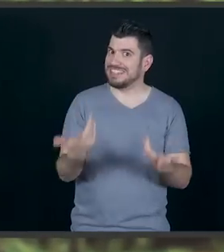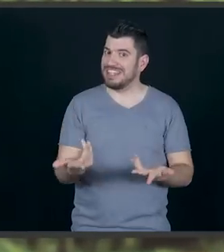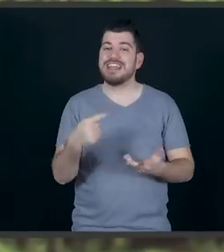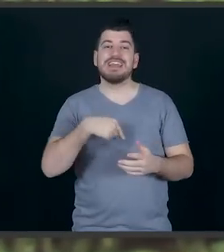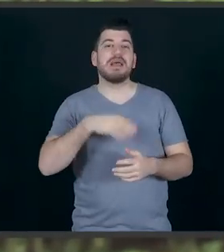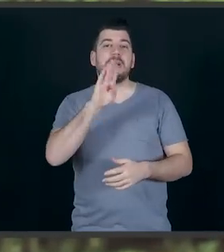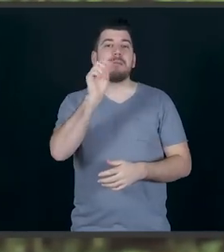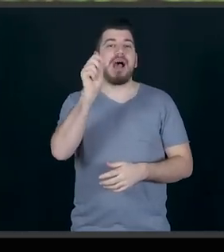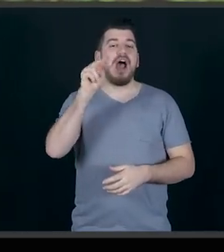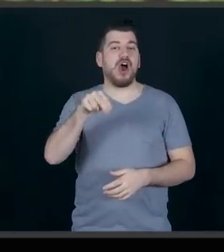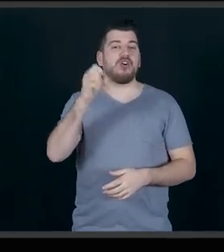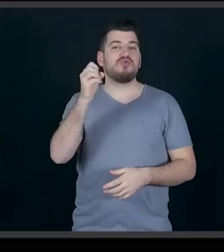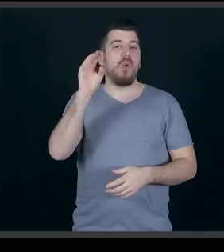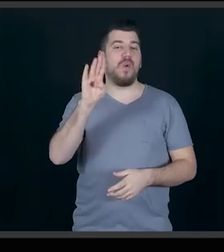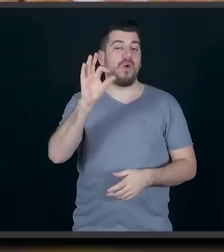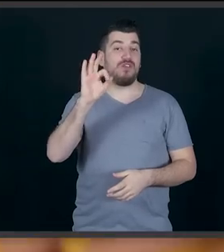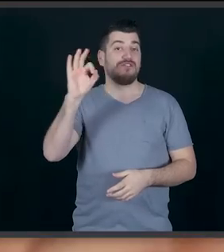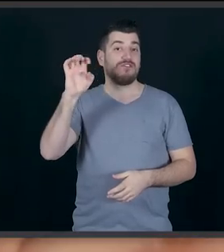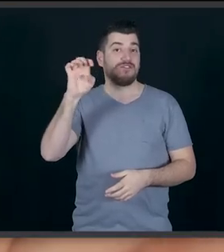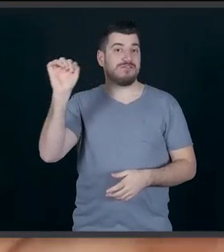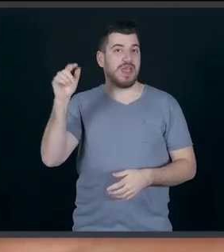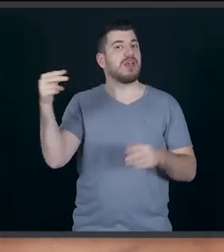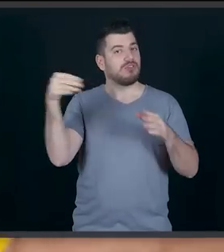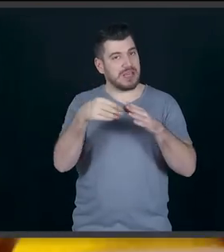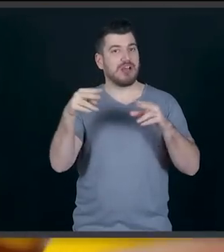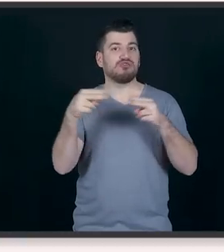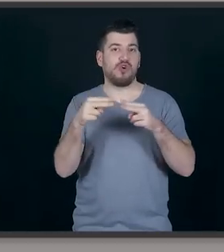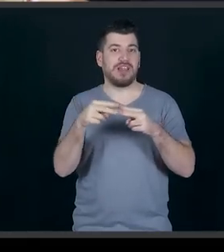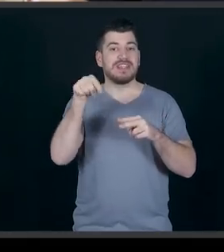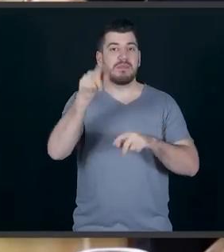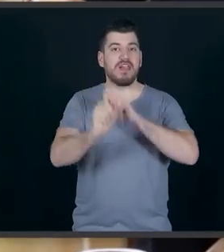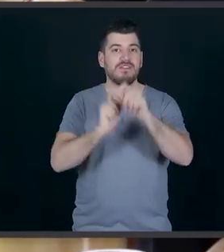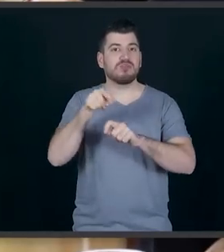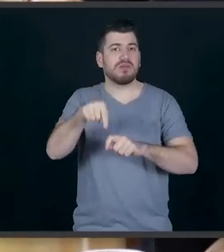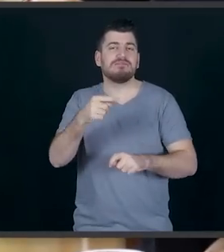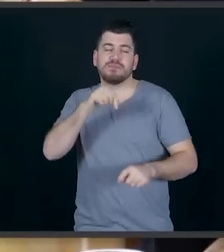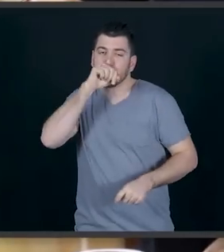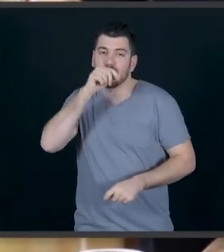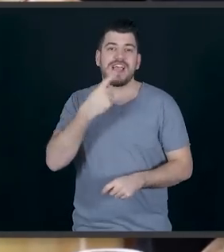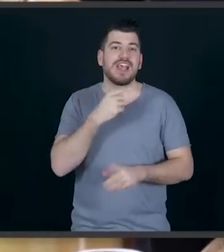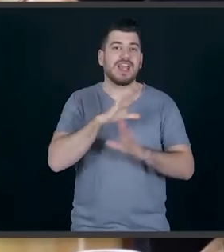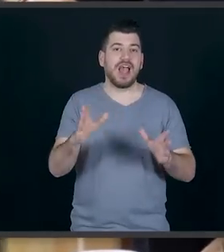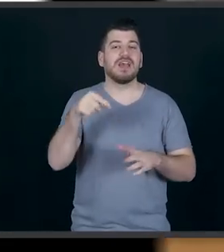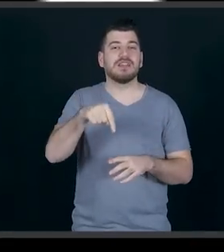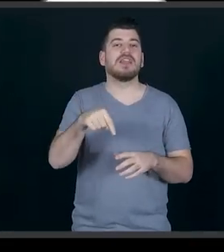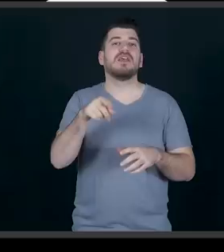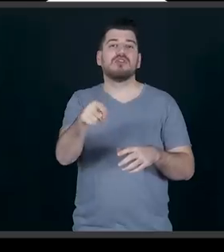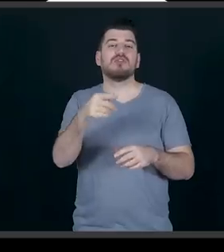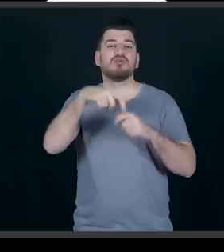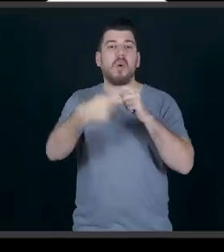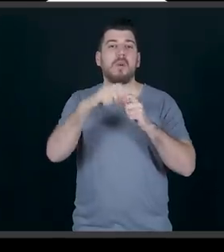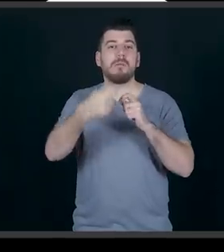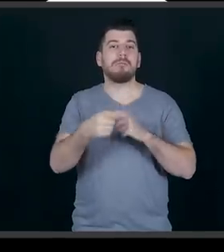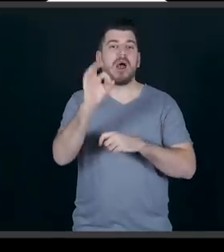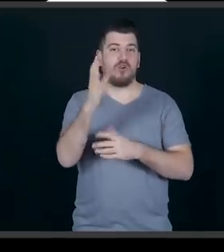μπανόφι με σοκολάτα. Σήμερα θα ετοιμάσουμε ένα από τα αγαπημένα μου γλυκά, το μπανόφι. Το μπανόφι